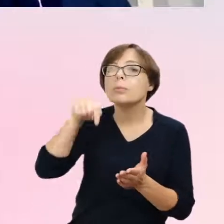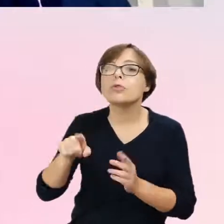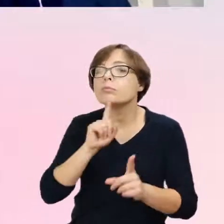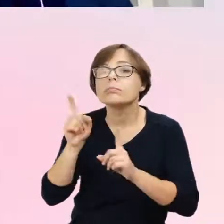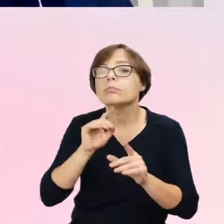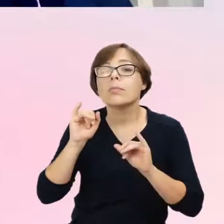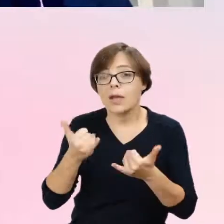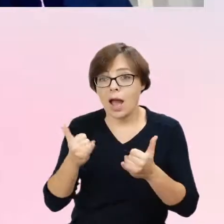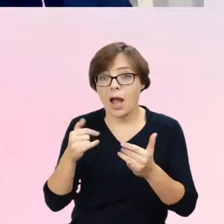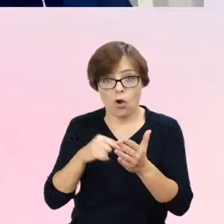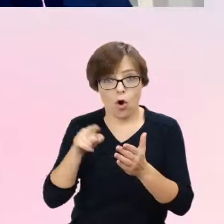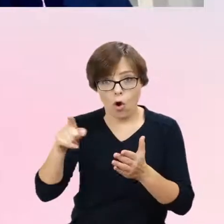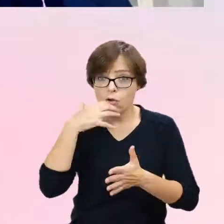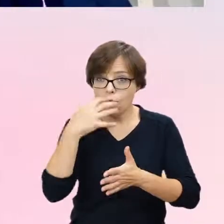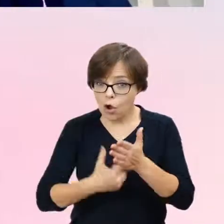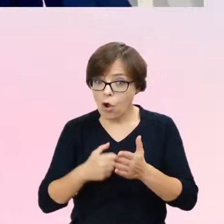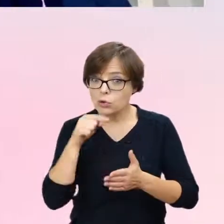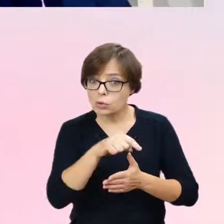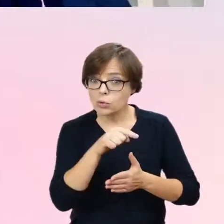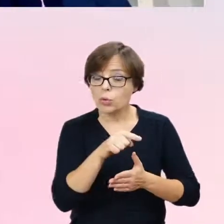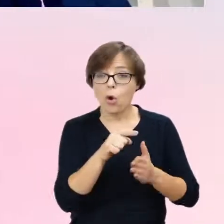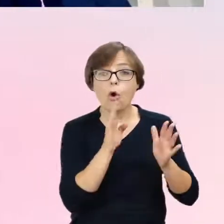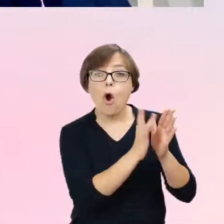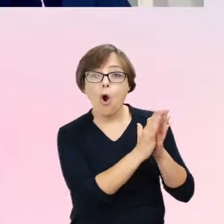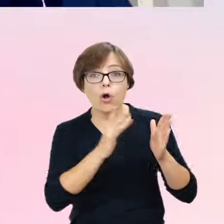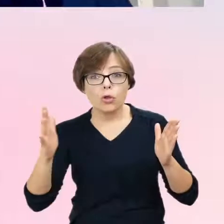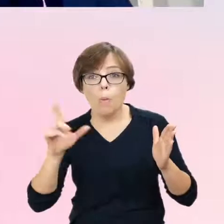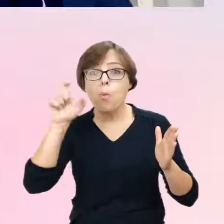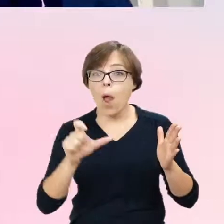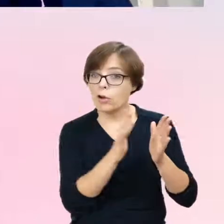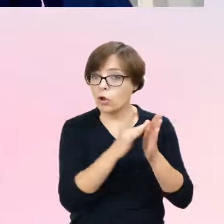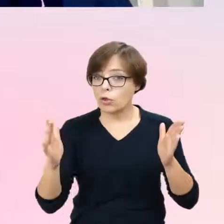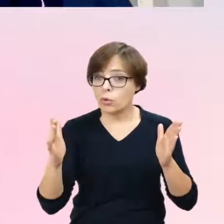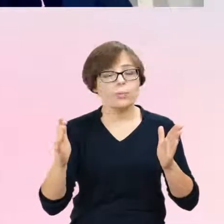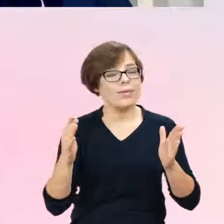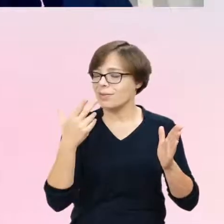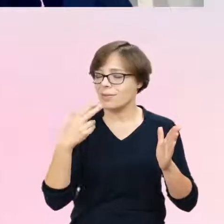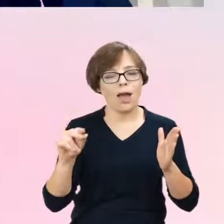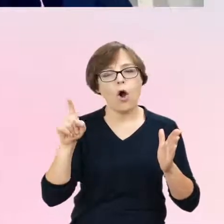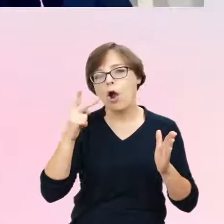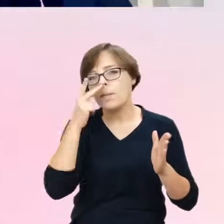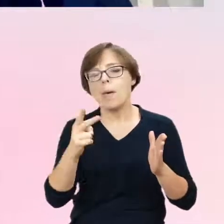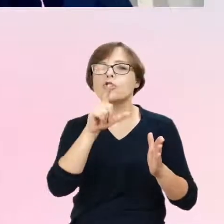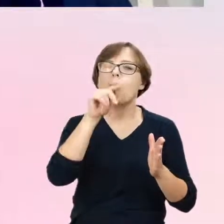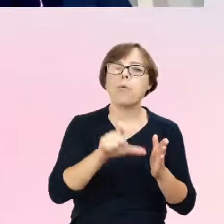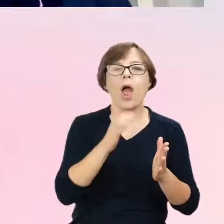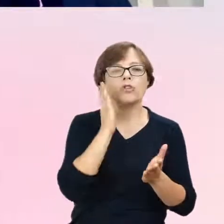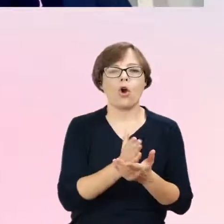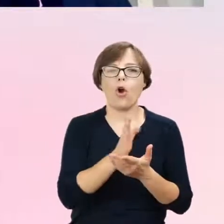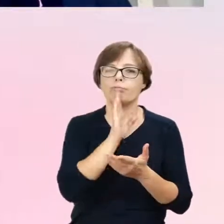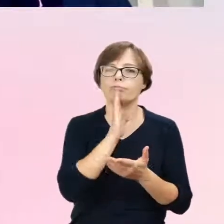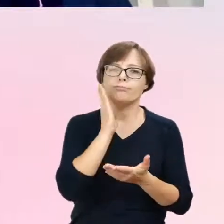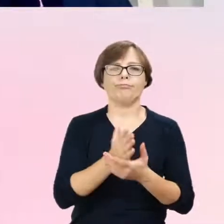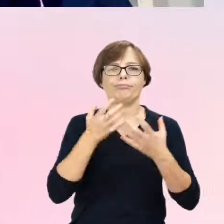biologicznej, tylko oni pracują w dualistycznym rozumieniu płci. A z kolei, jeżeli patrzymy na naszych